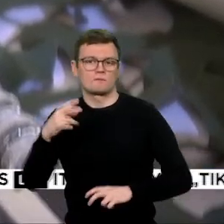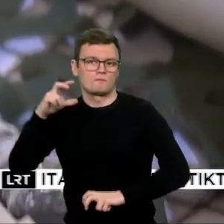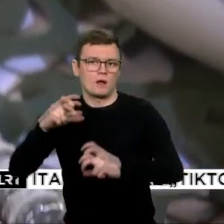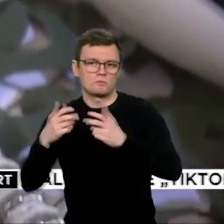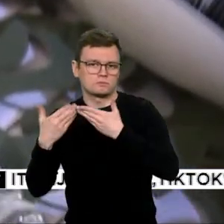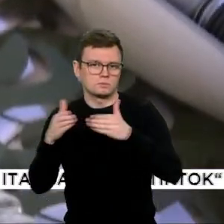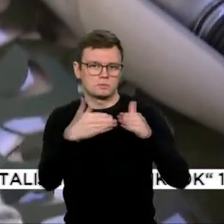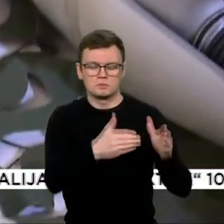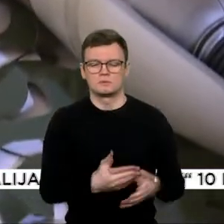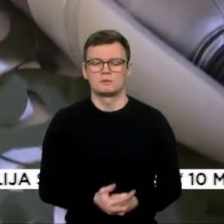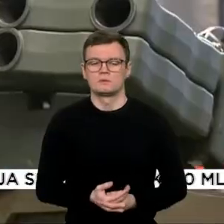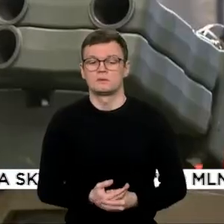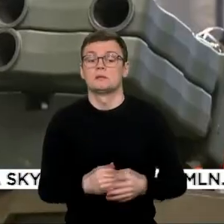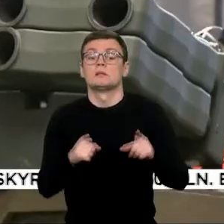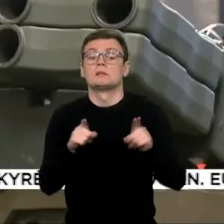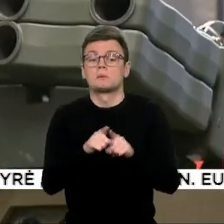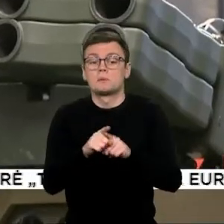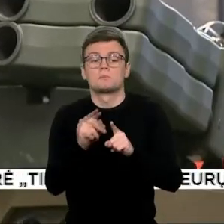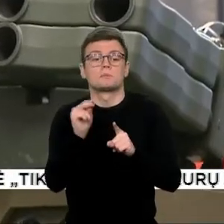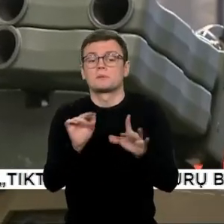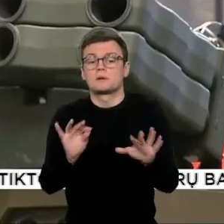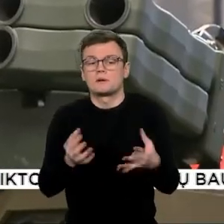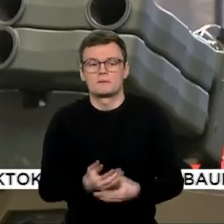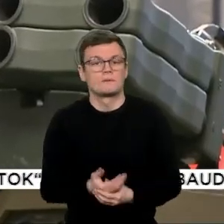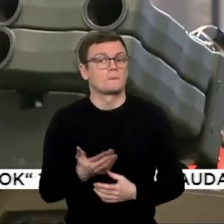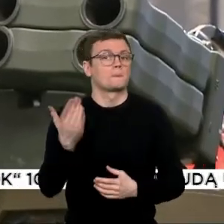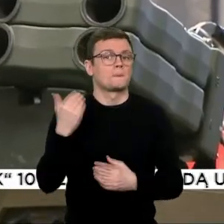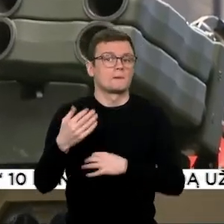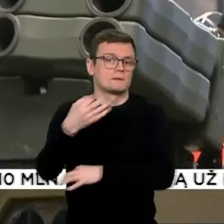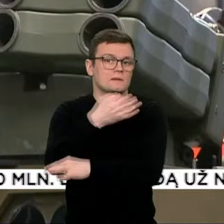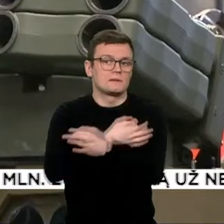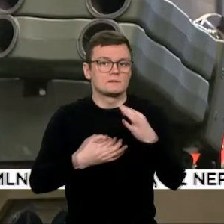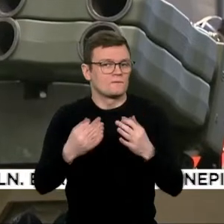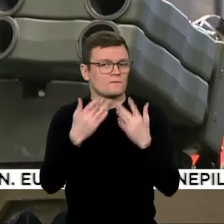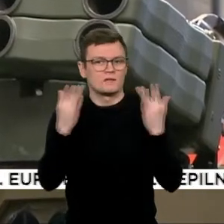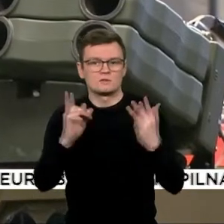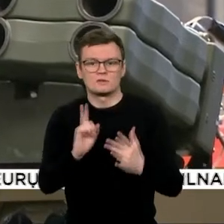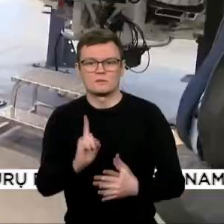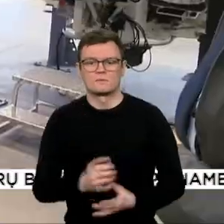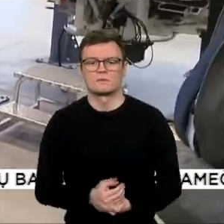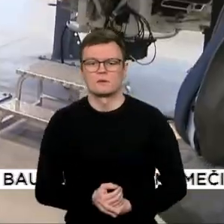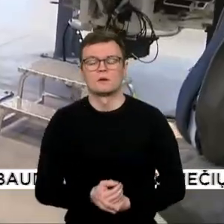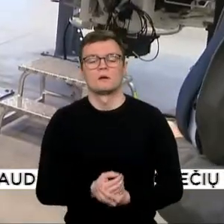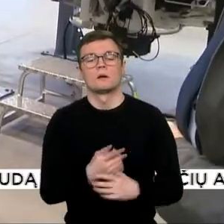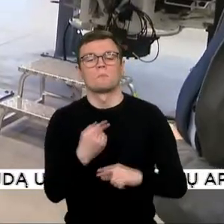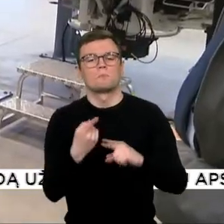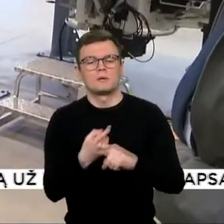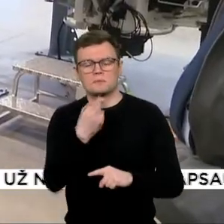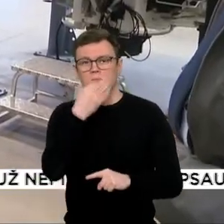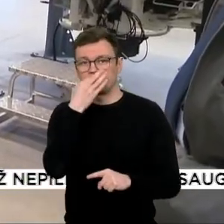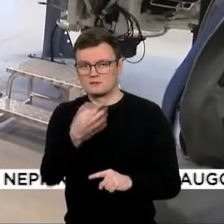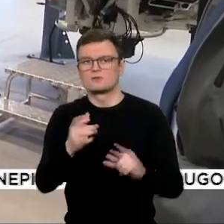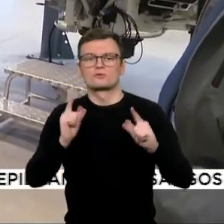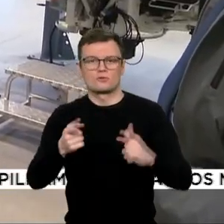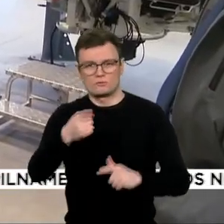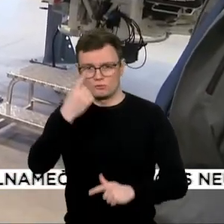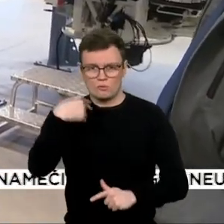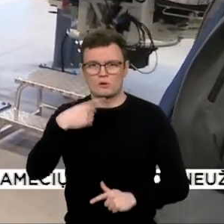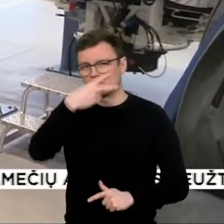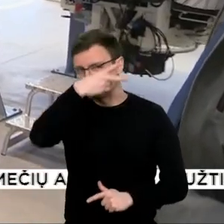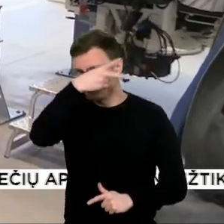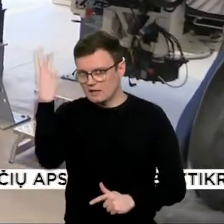Galiausiai paskelbė ir tai, apie ką pasiruosius kelis mėnesius buvo kalbama neviešai. Pirmą kartą patvirtino savo ketinimus Lietuvoje statyti